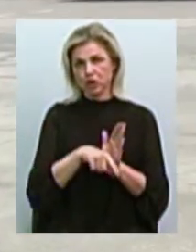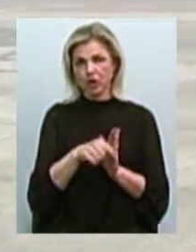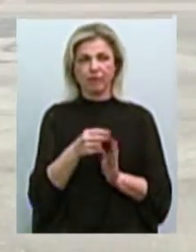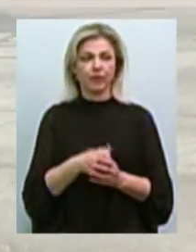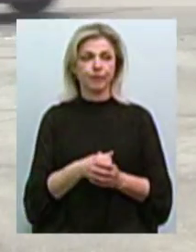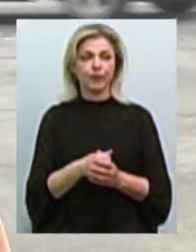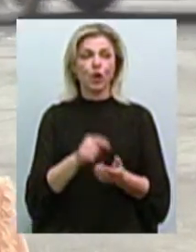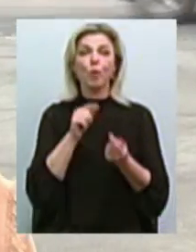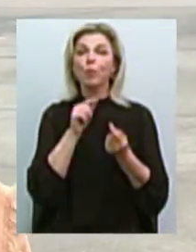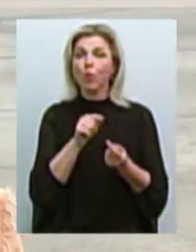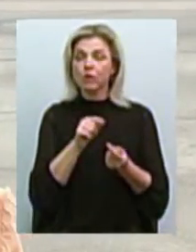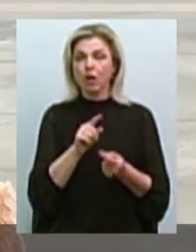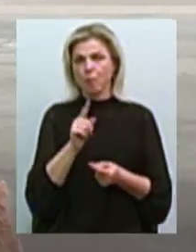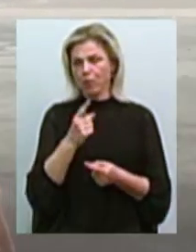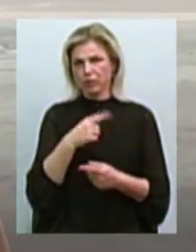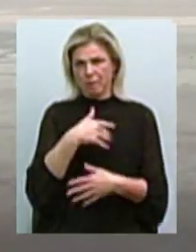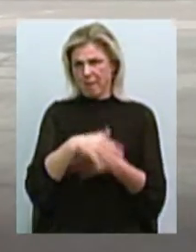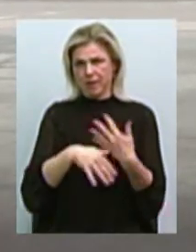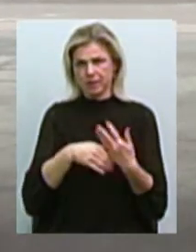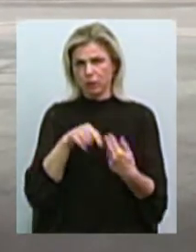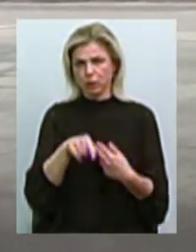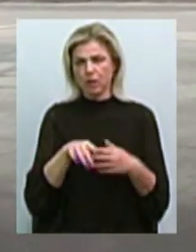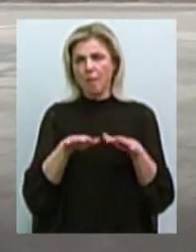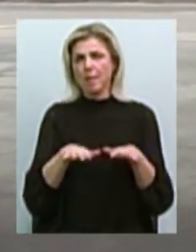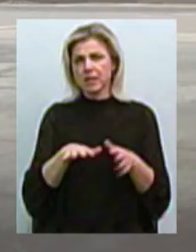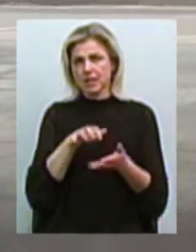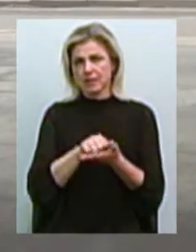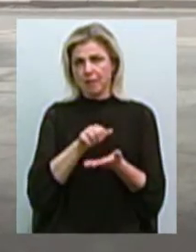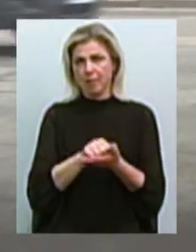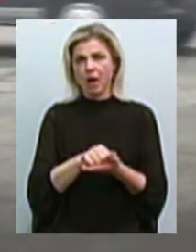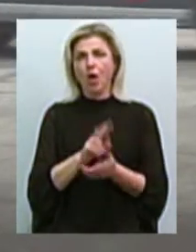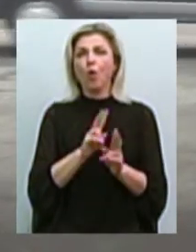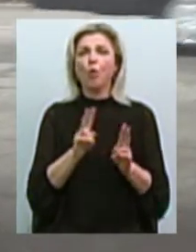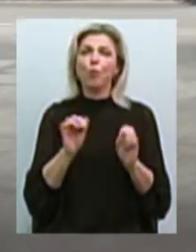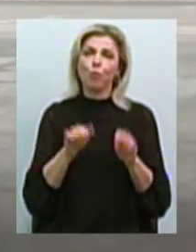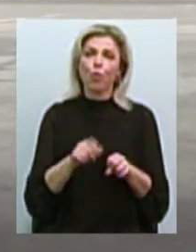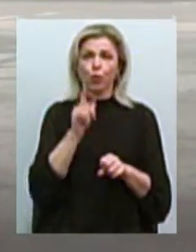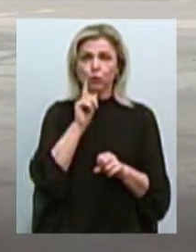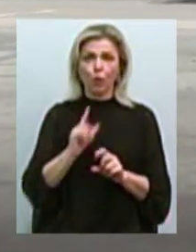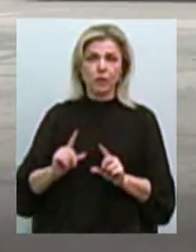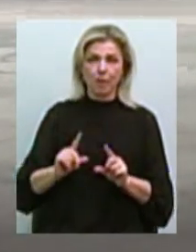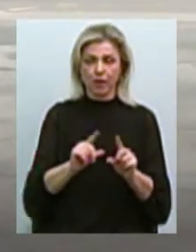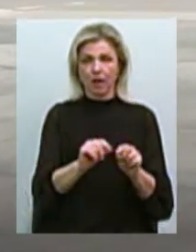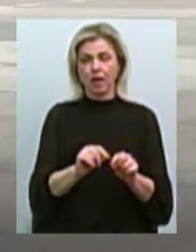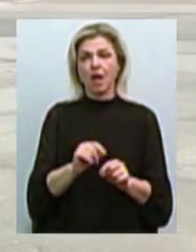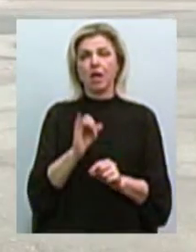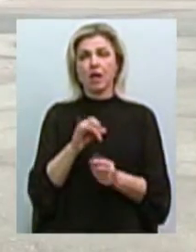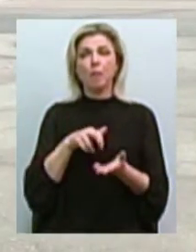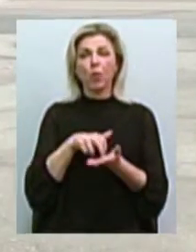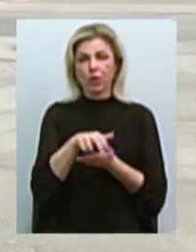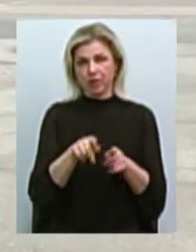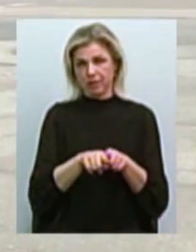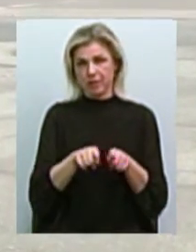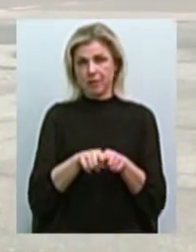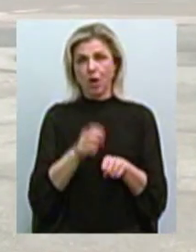Проти. Тому що якийсь безлад проходить, місце займає. Раптом комусь проїхати потрібно, а не виходить. І пройти так само.